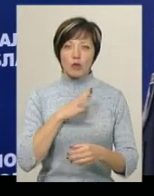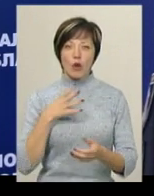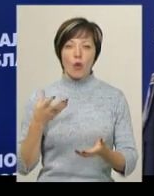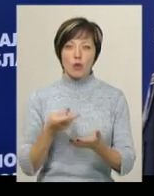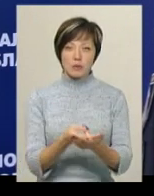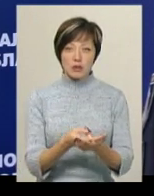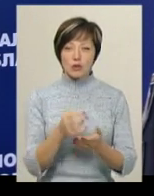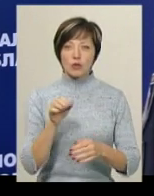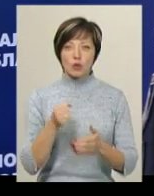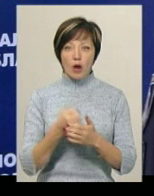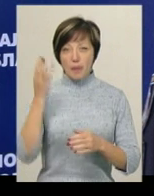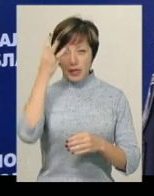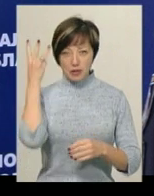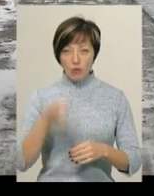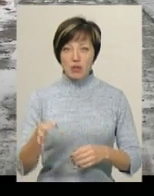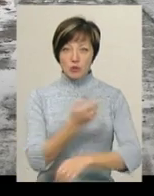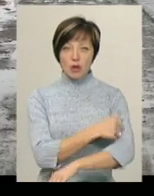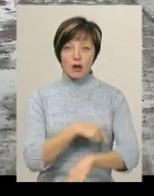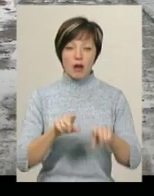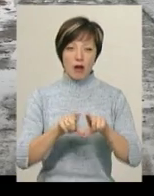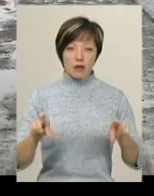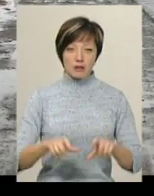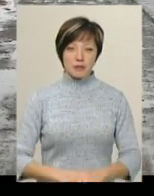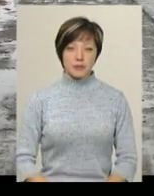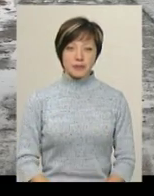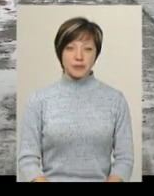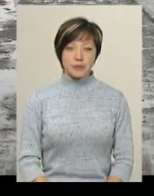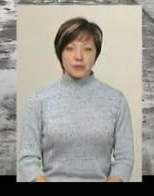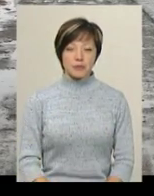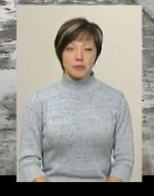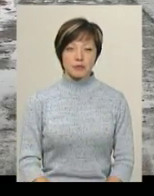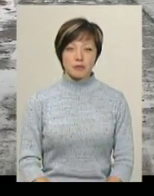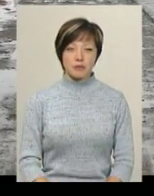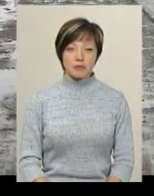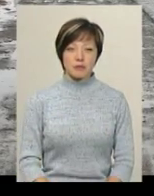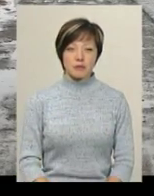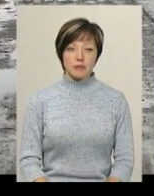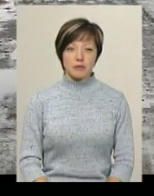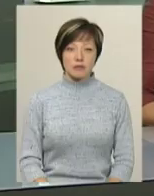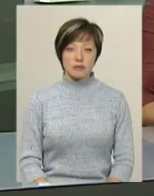госпіталізовані до Хмельницької обласної лікарні. Михайло Жела, Юрій Чорний, новина «Поділяцентр».